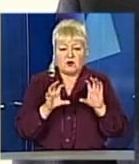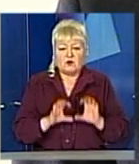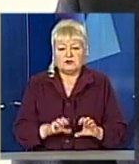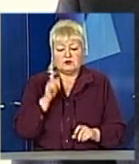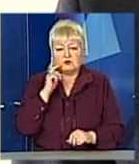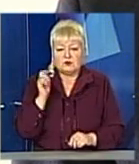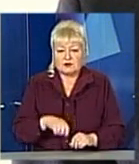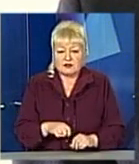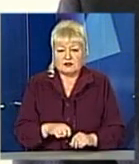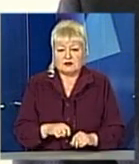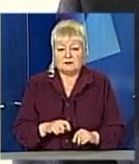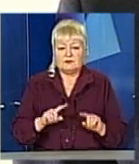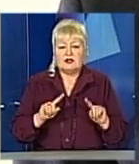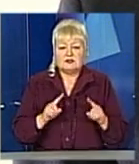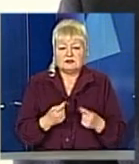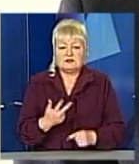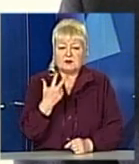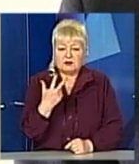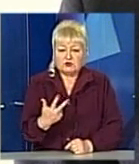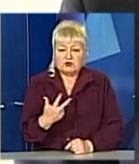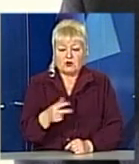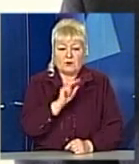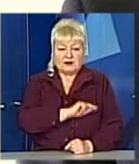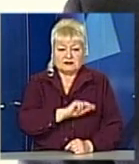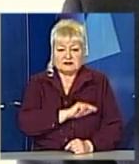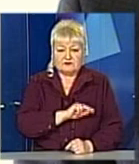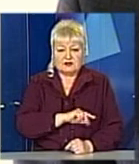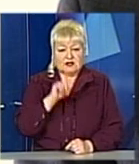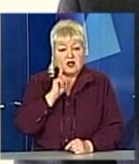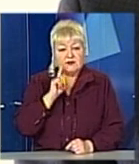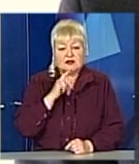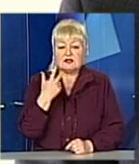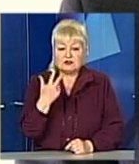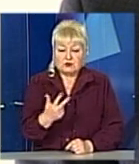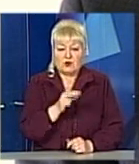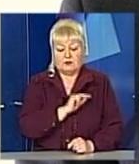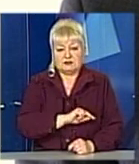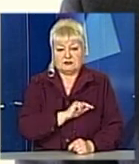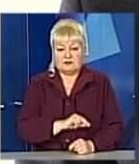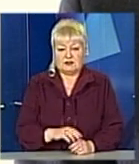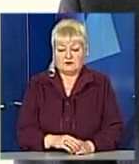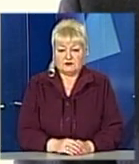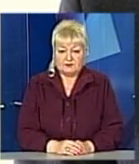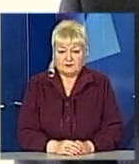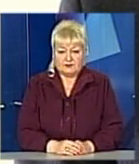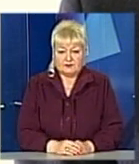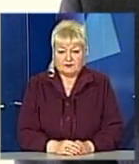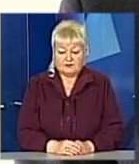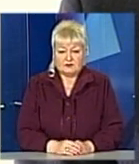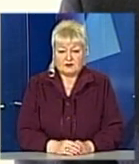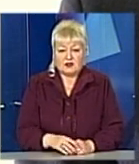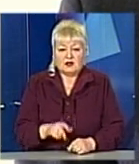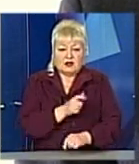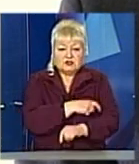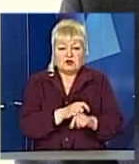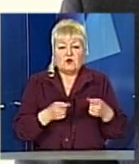затримано трьох працівників, наразі трьох працівників чергової частини